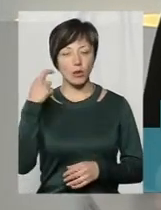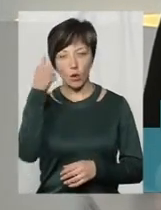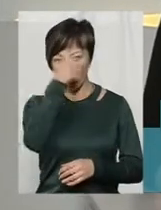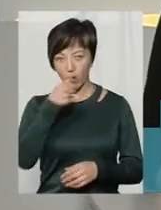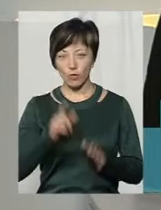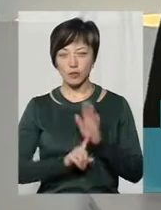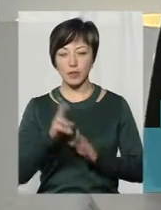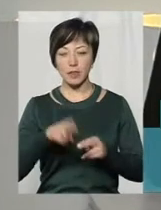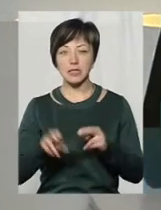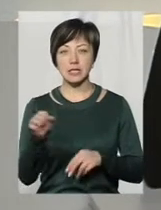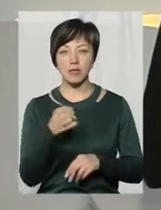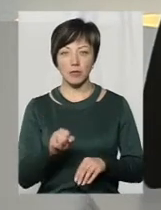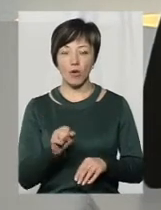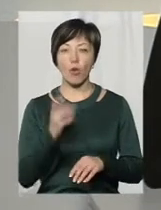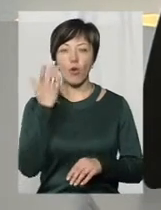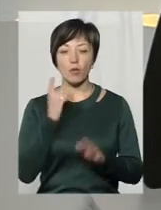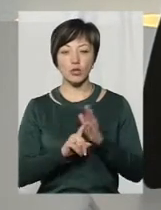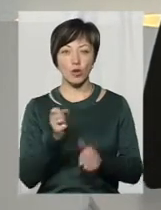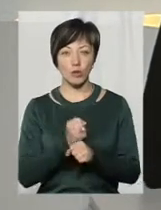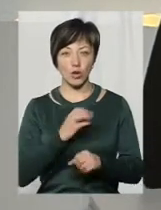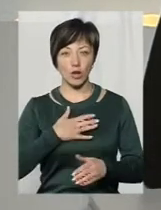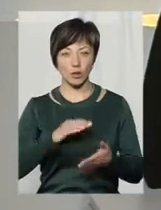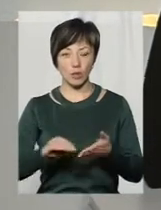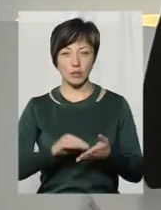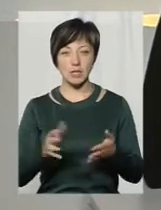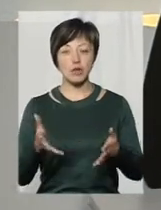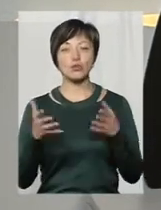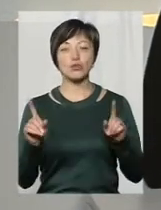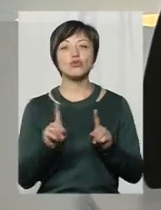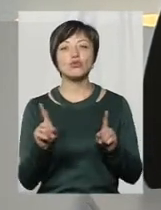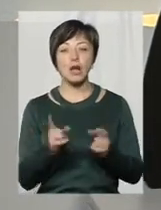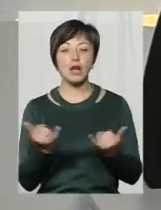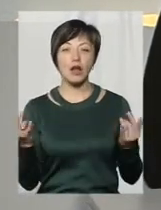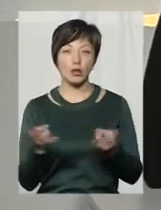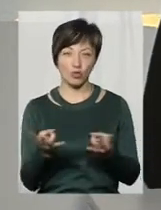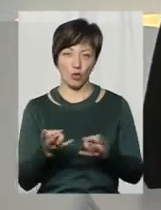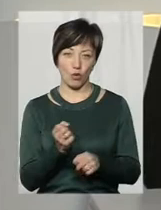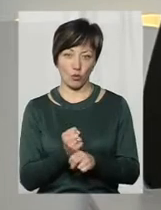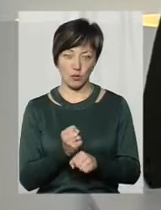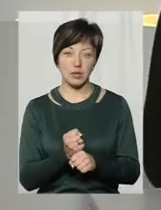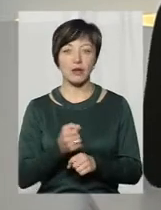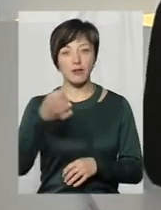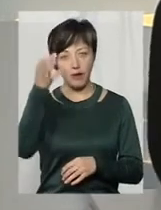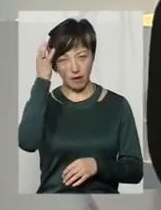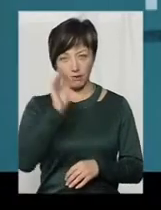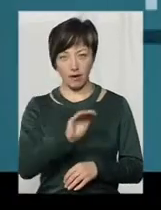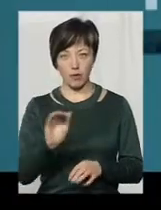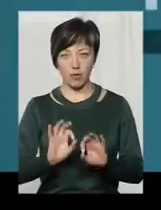наприкінці серпня. Після старту робіт моя колега Світлана Поробок з'ясовувала, що і для чого робиться. Нагадаємо.